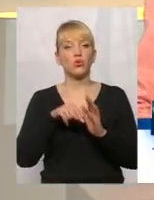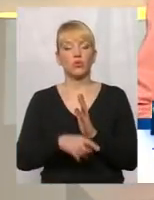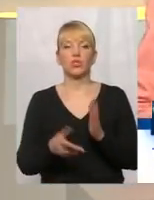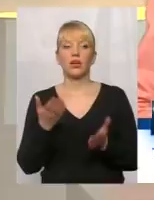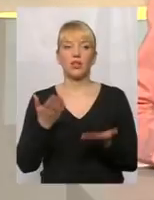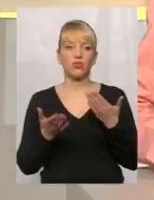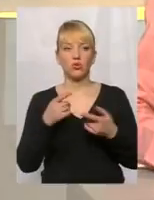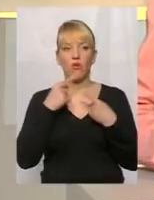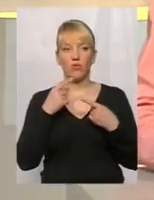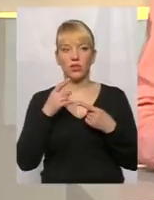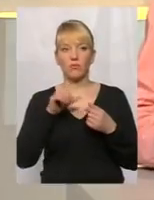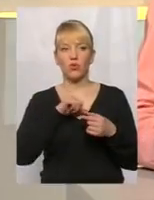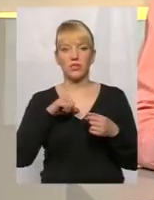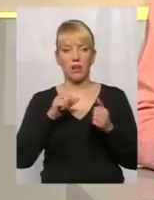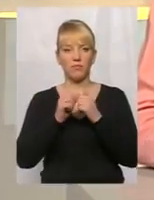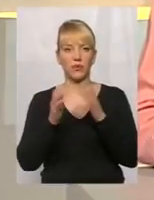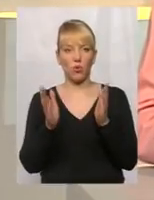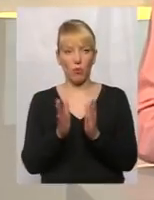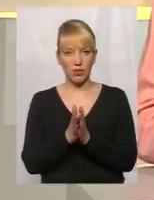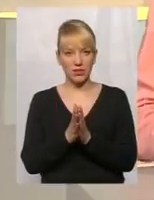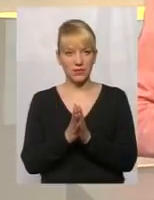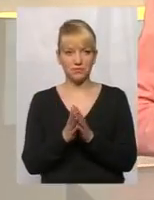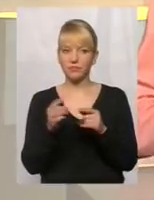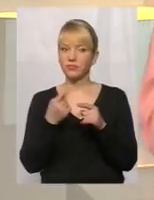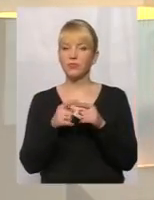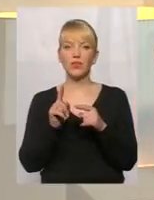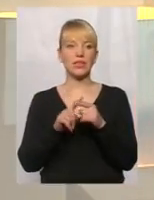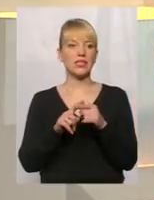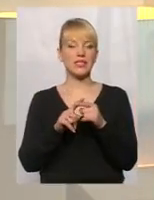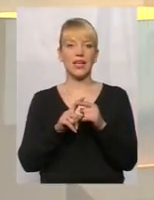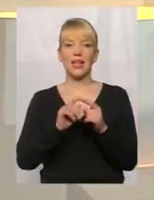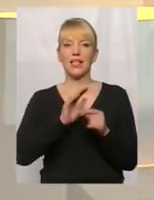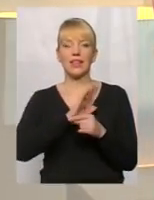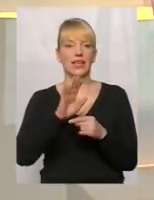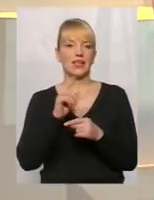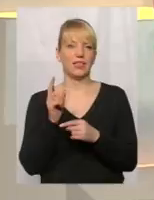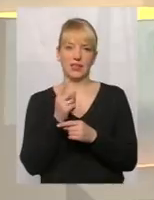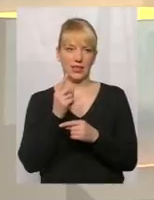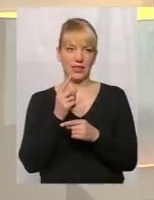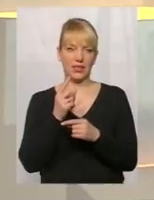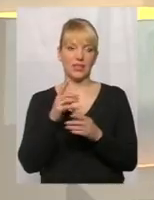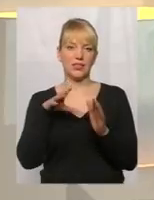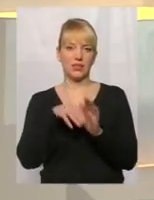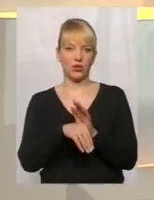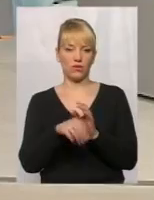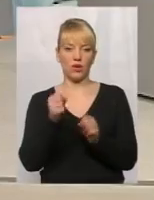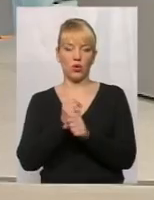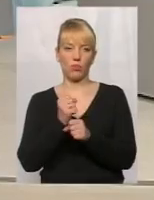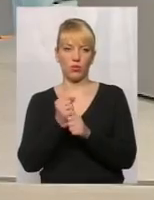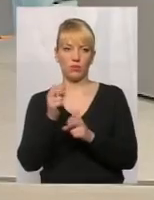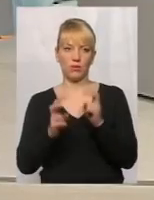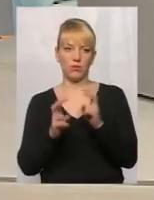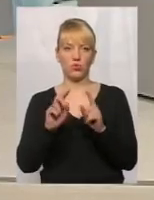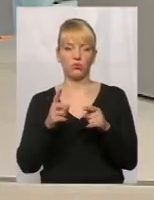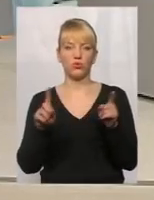про сам комплекс, це не єдина складова роботи підприємства?